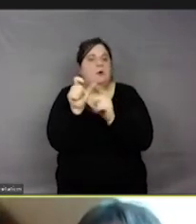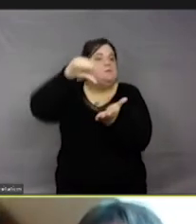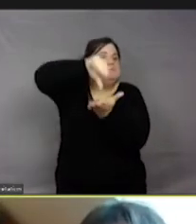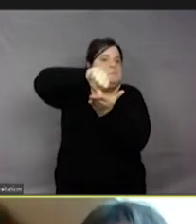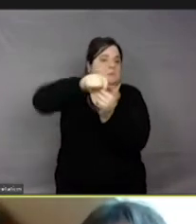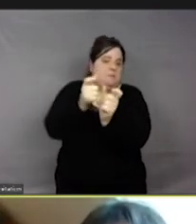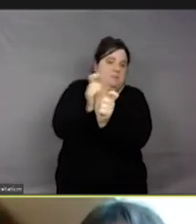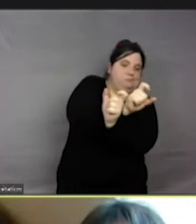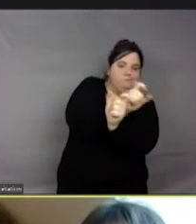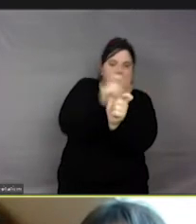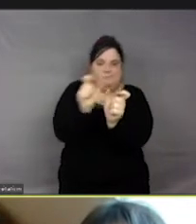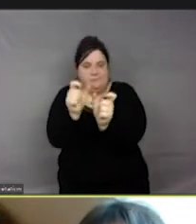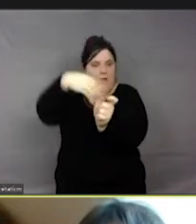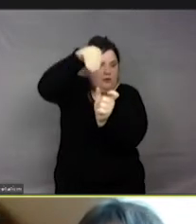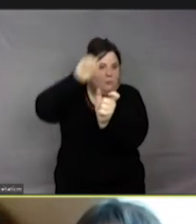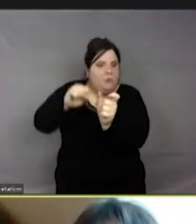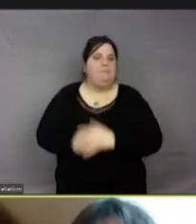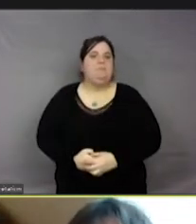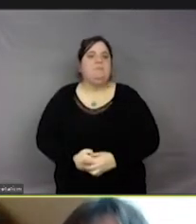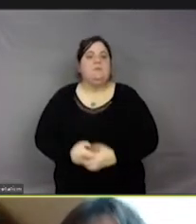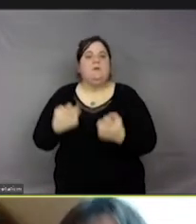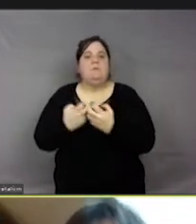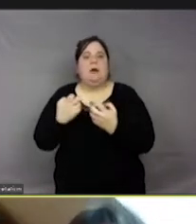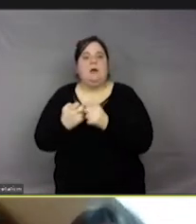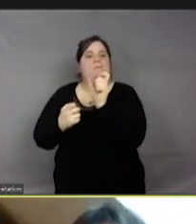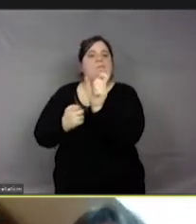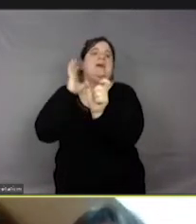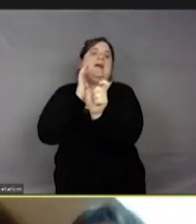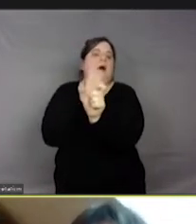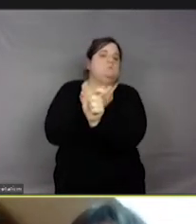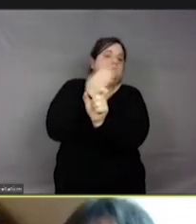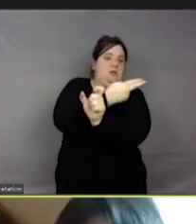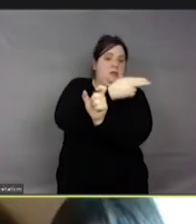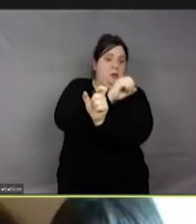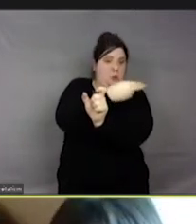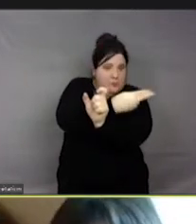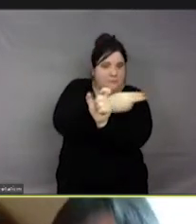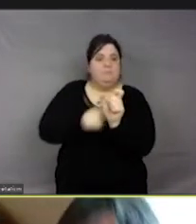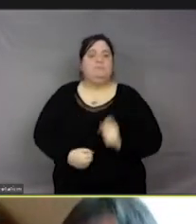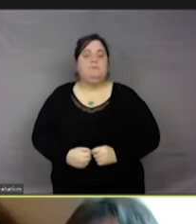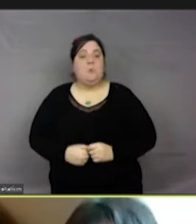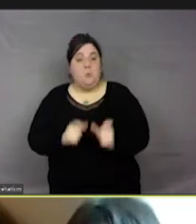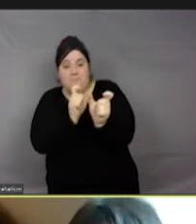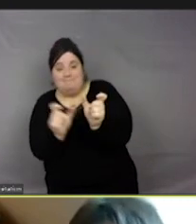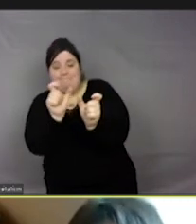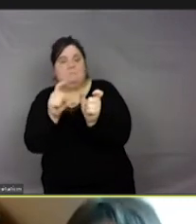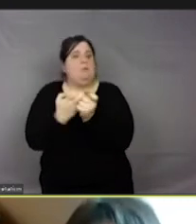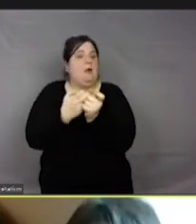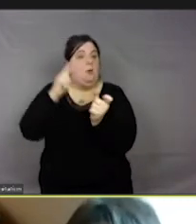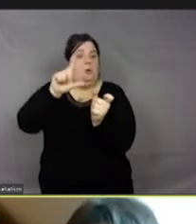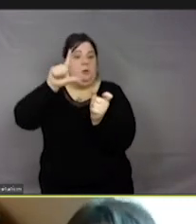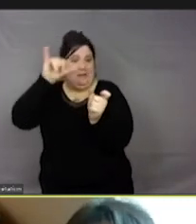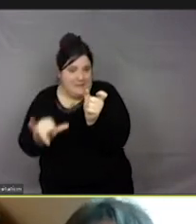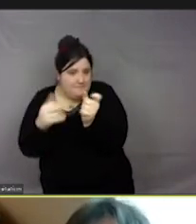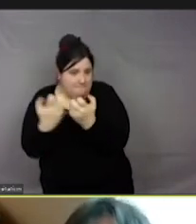souligner des préfixes comme « non-sentient » ou des suffixes comme « non-sentiently ». Donc, unsentient